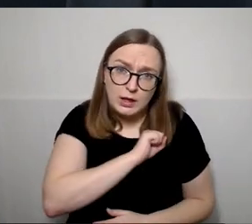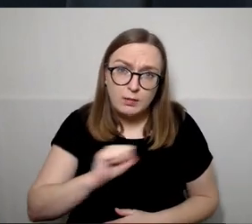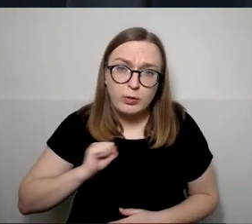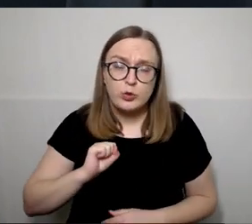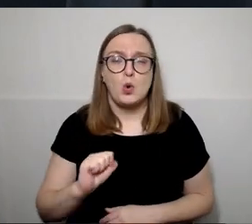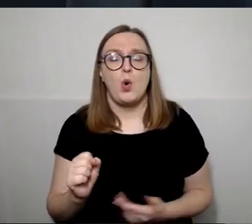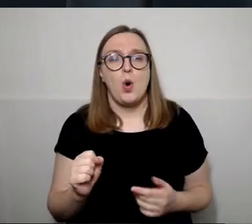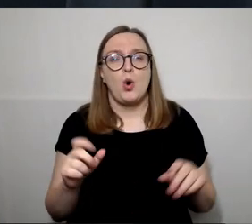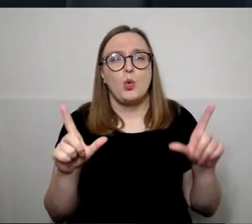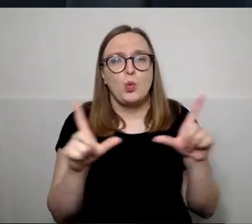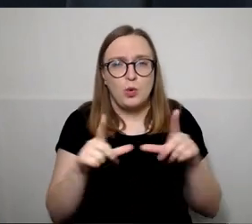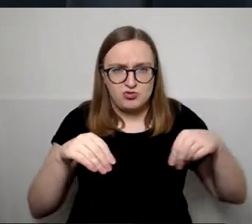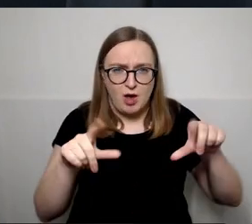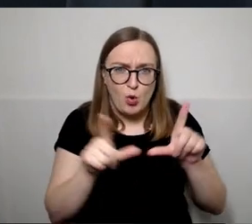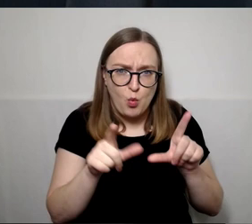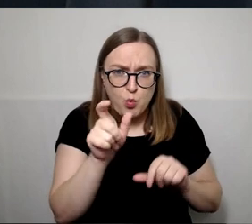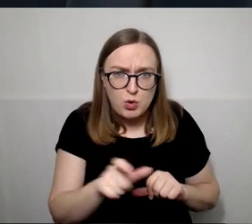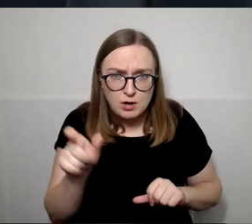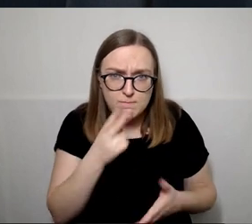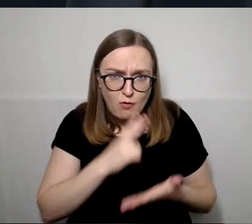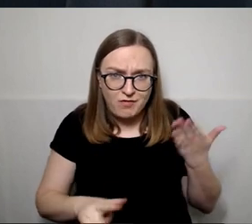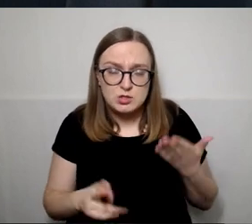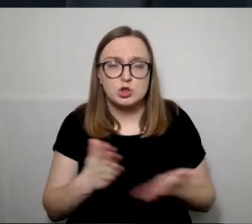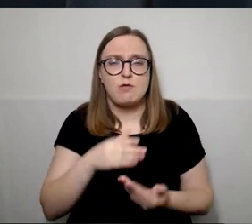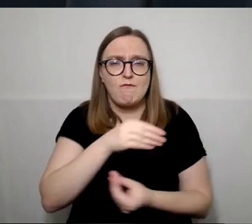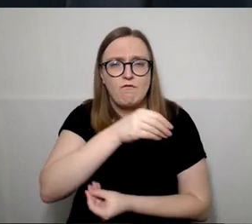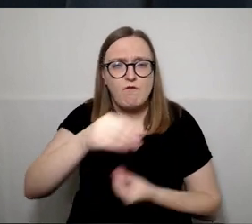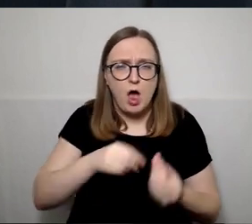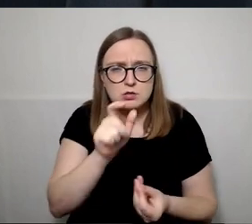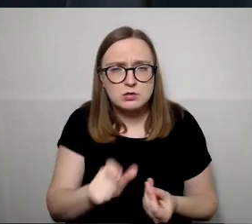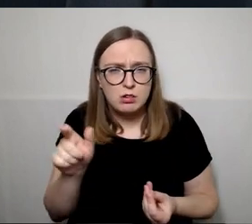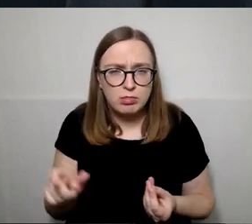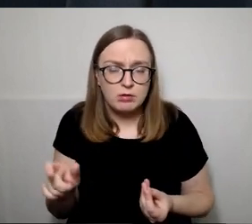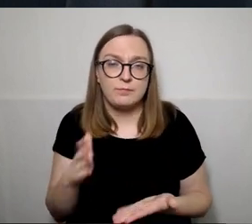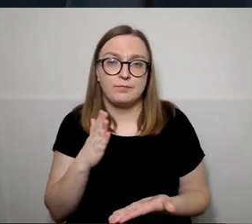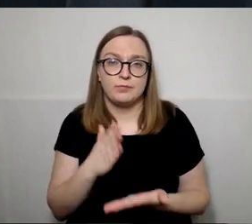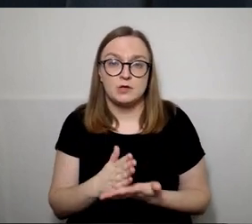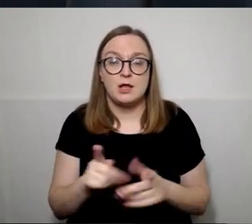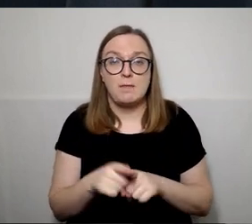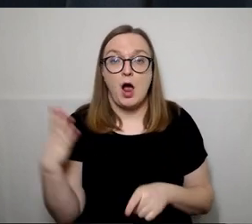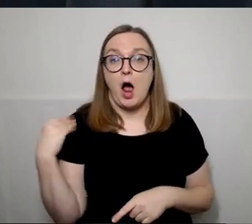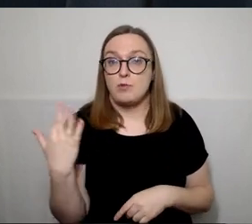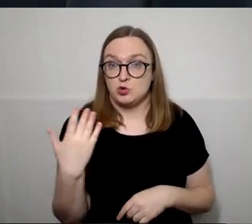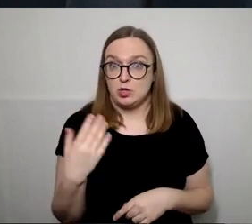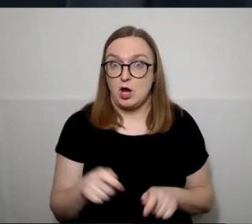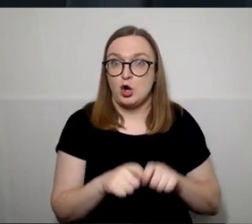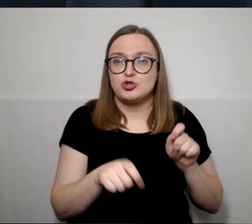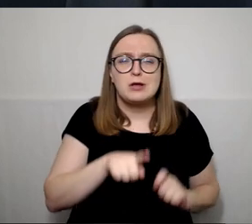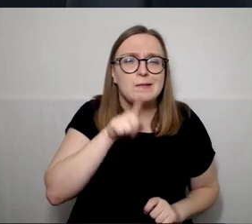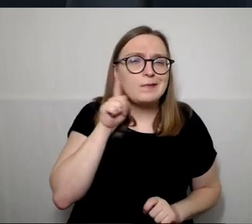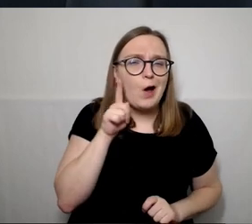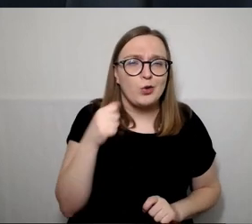ūkės specialistų, ir verslininkų. Yra metų senzas taip pat yra nuo jauniausių, turim net